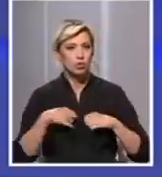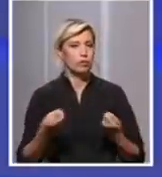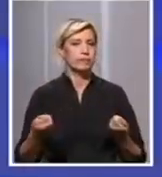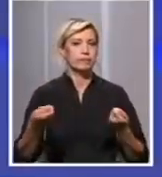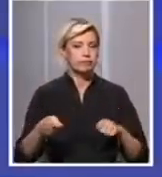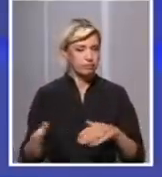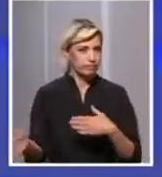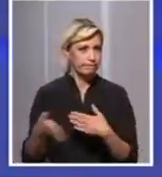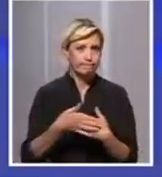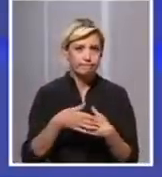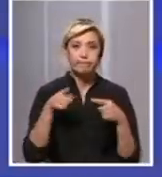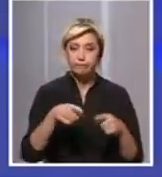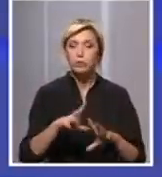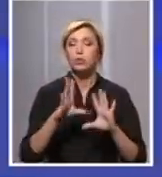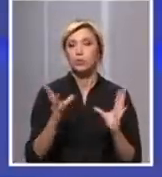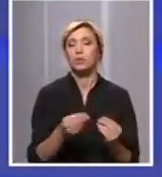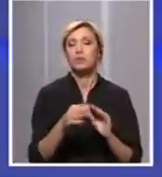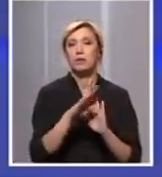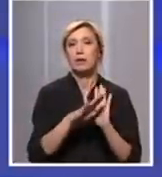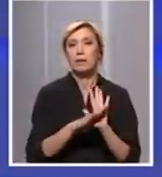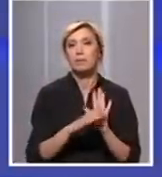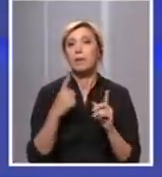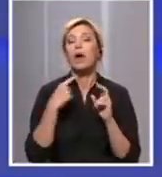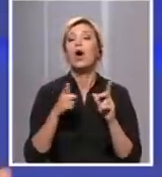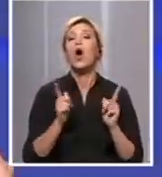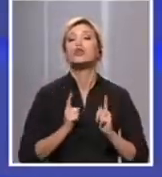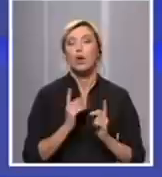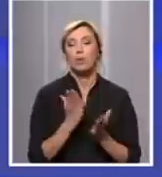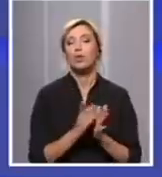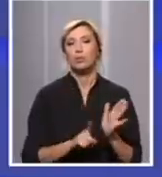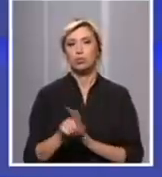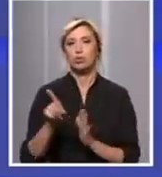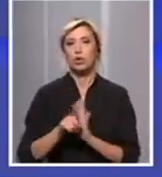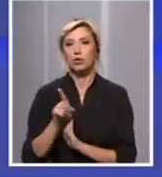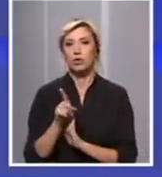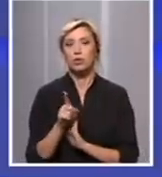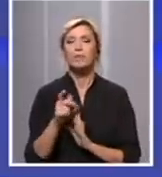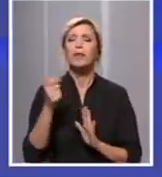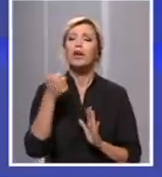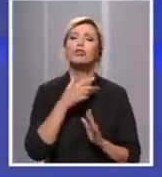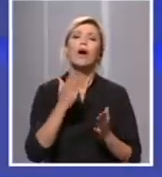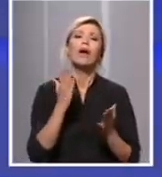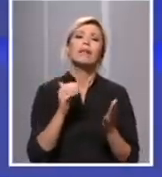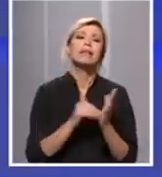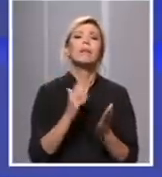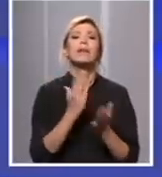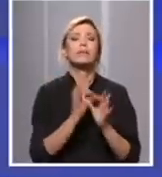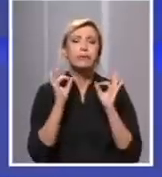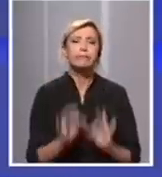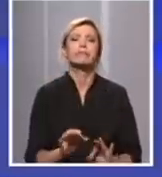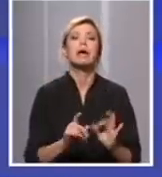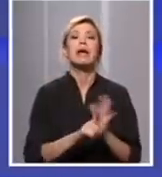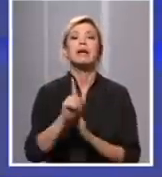planiramo i verujemo da će nam dati rezultat. Koji bi trebalo da bude željen rezultat? Da li mi u naredne dve nedelje treba da